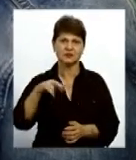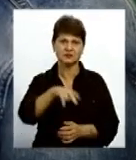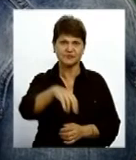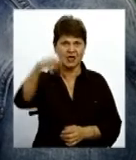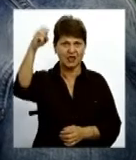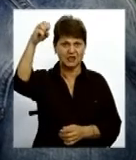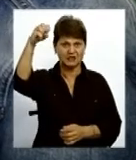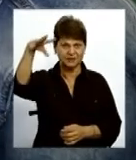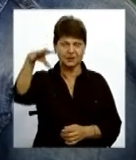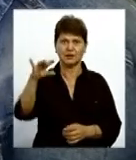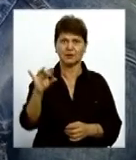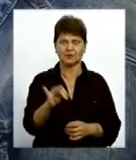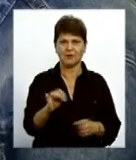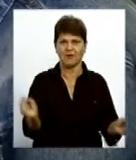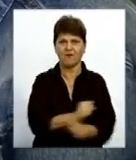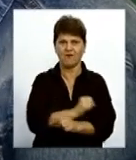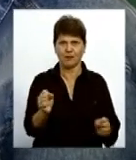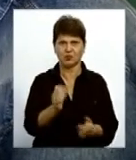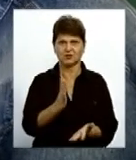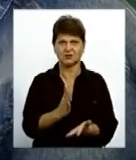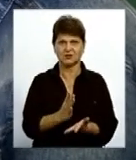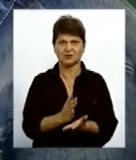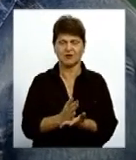світ Світло, вибух встався